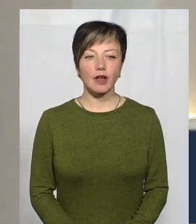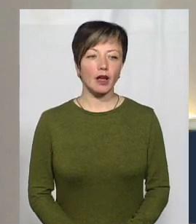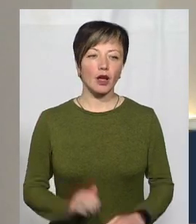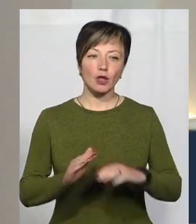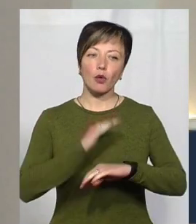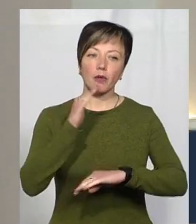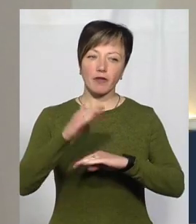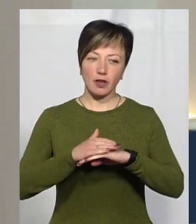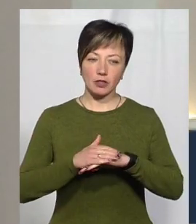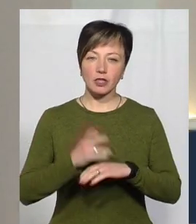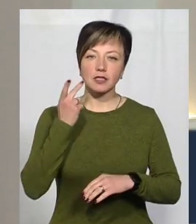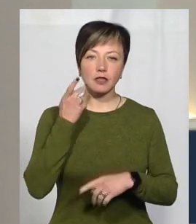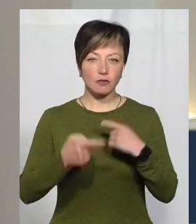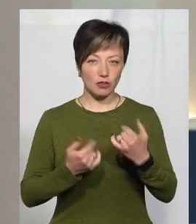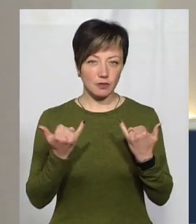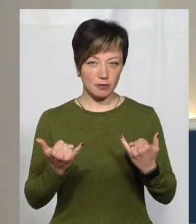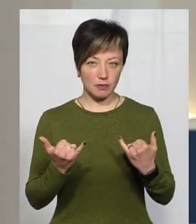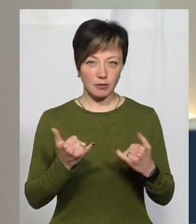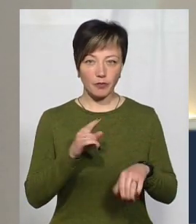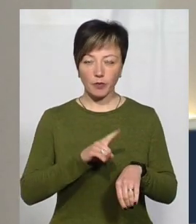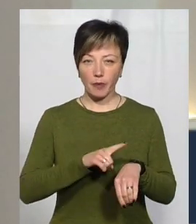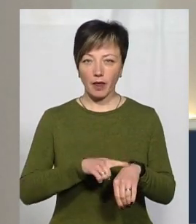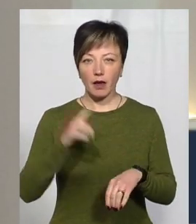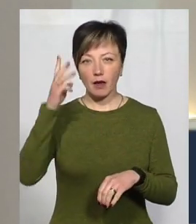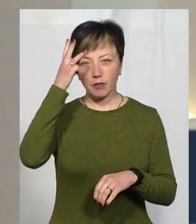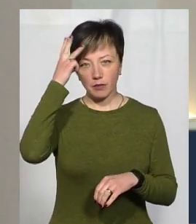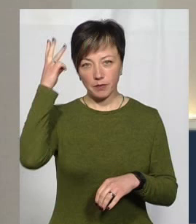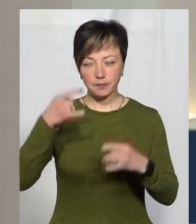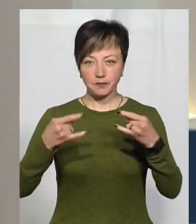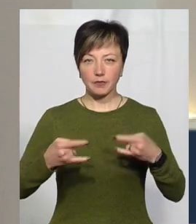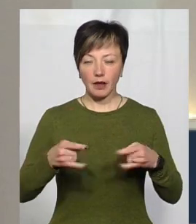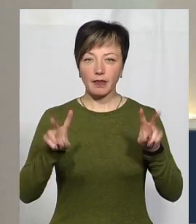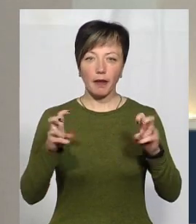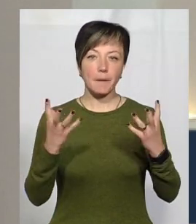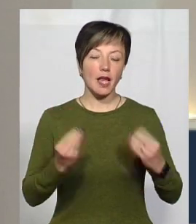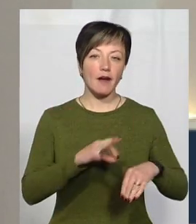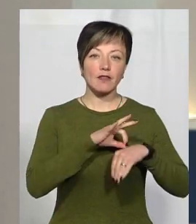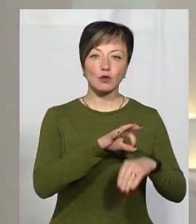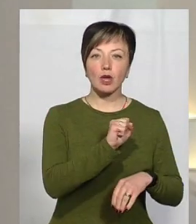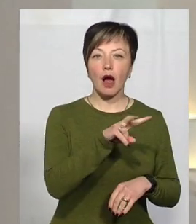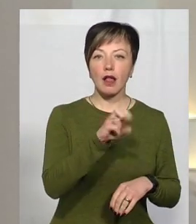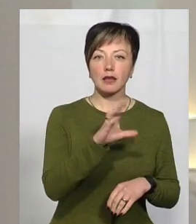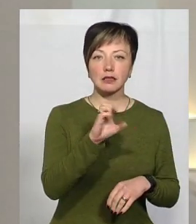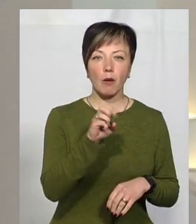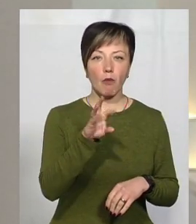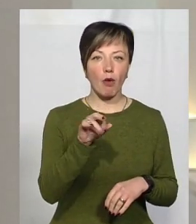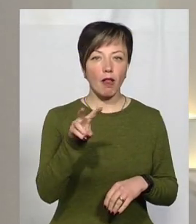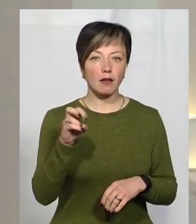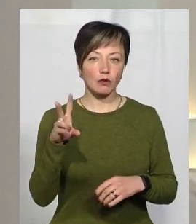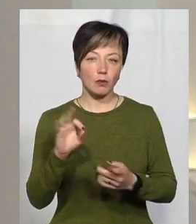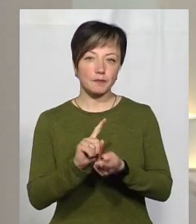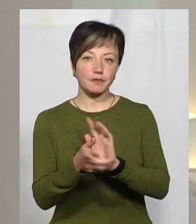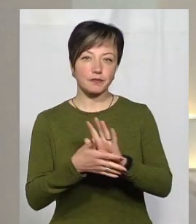Добрий вечір. Як завжди у цій порі на ЮА Поділля тема дня. У студії ведуча Алла Самойленко на